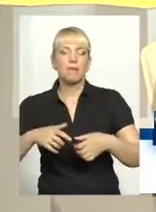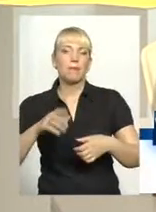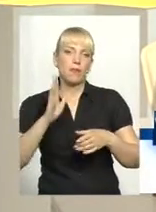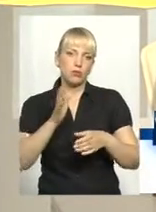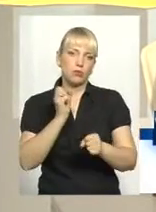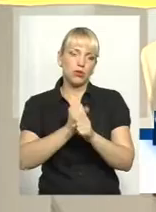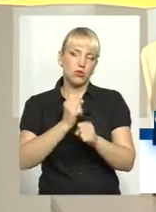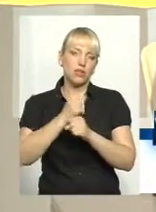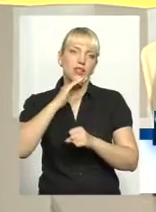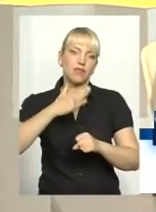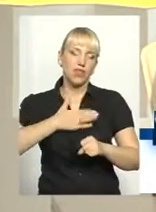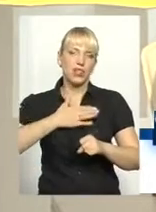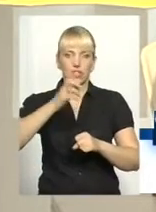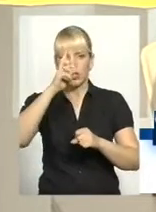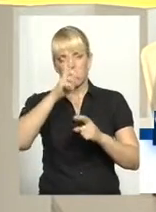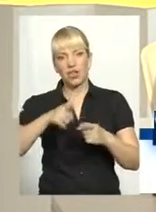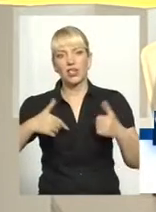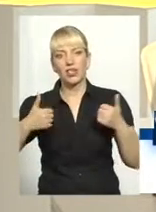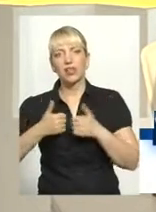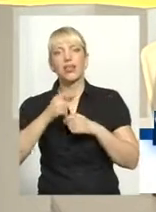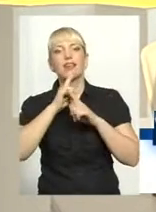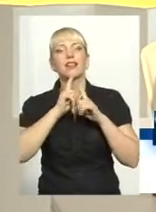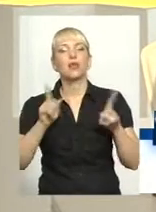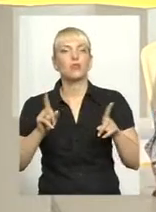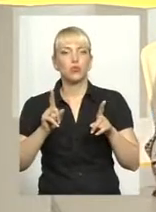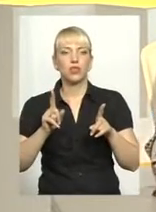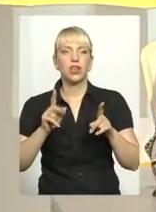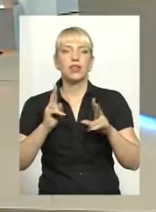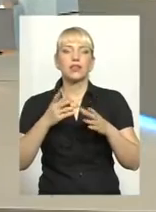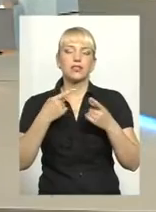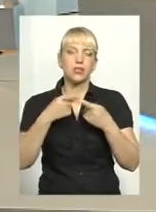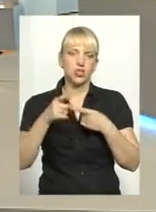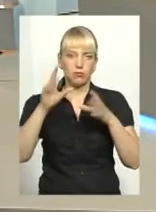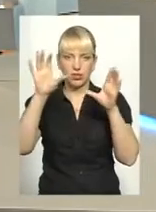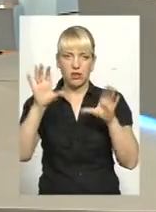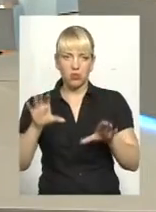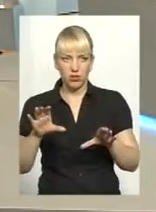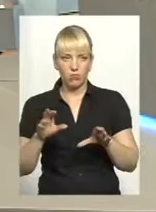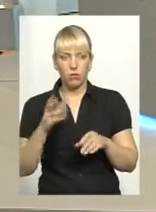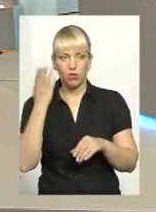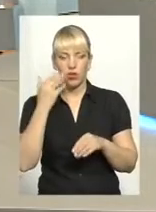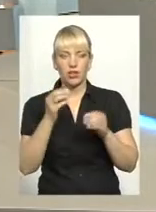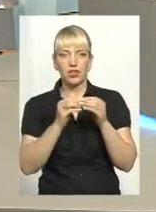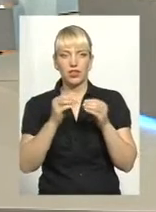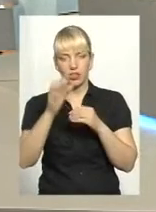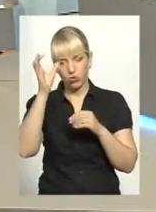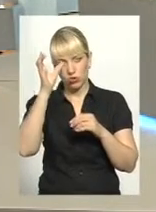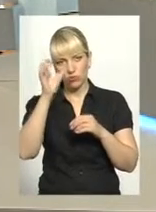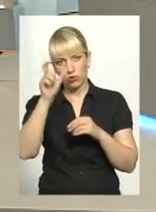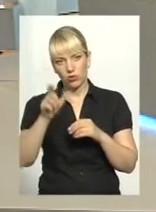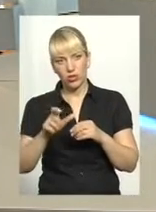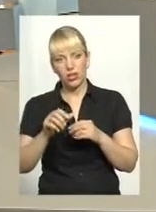запрацюють в нашій країні і не буде, як з більшістю законодавства, коли 10 розумних гулів сідає